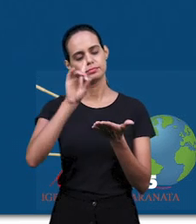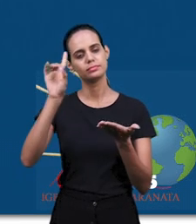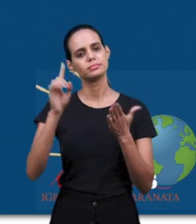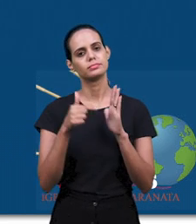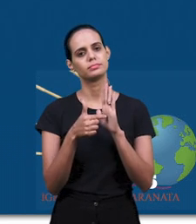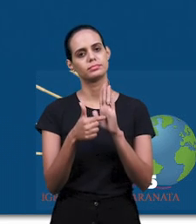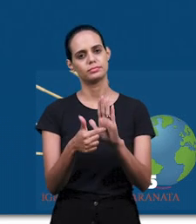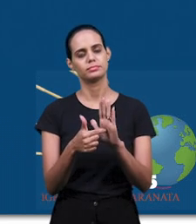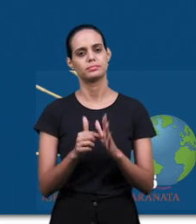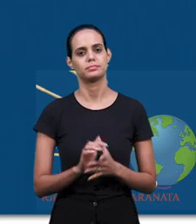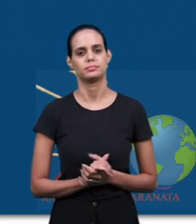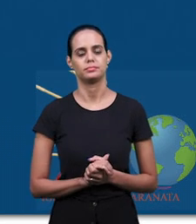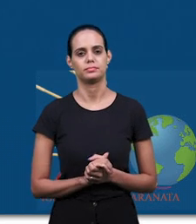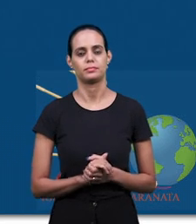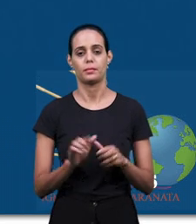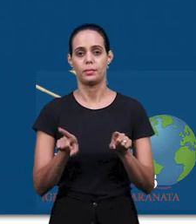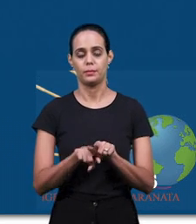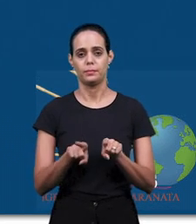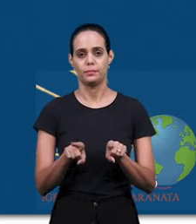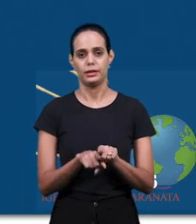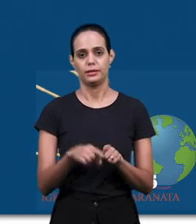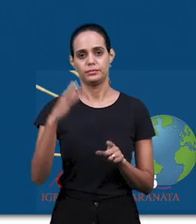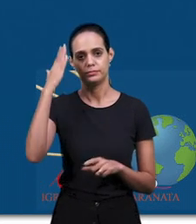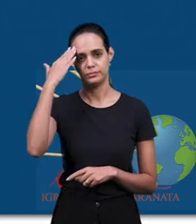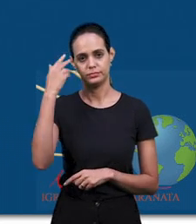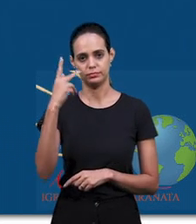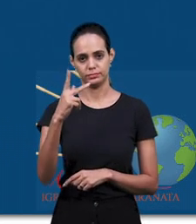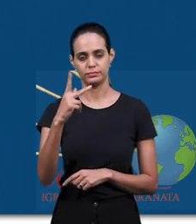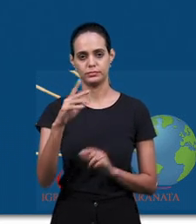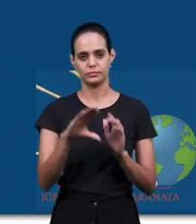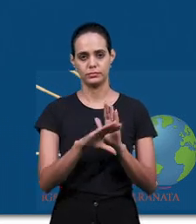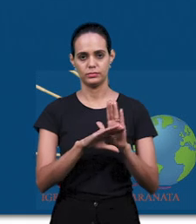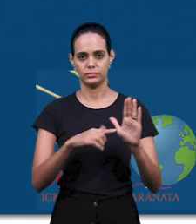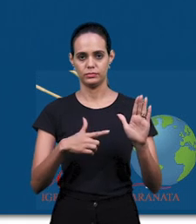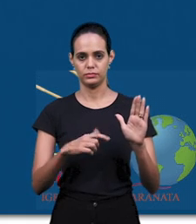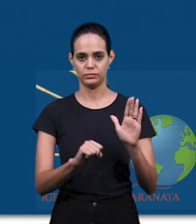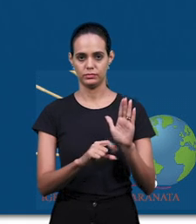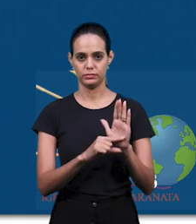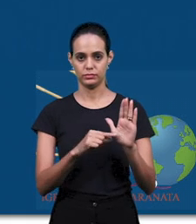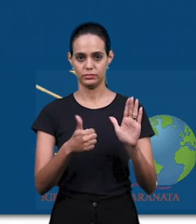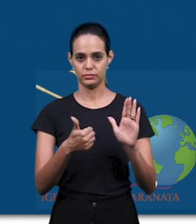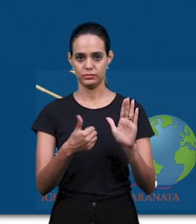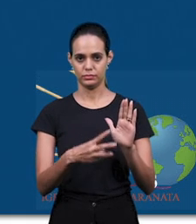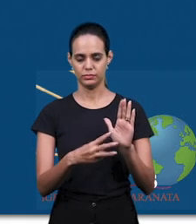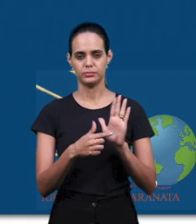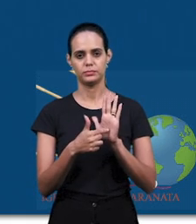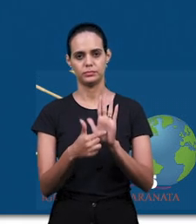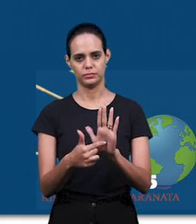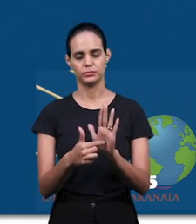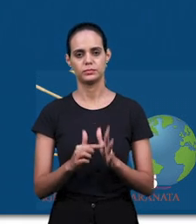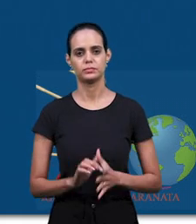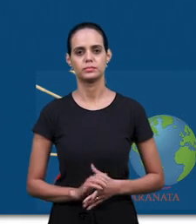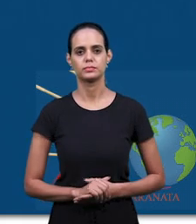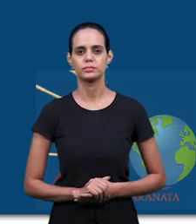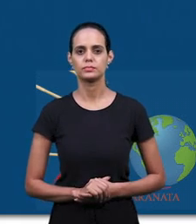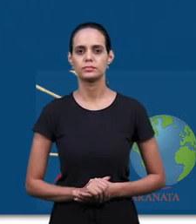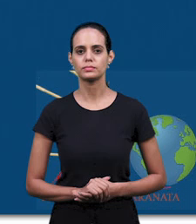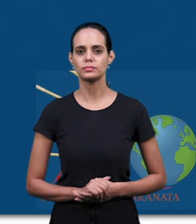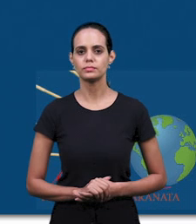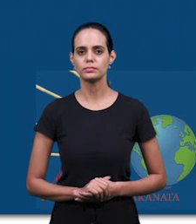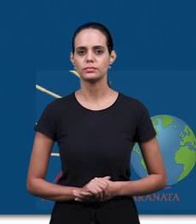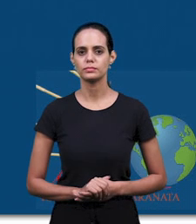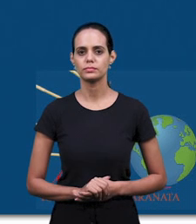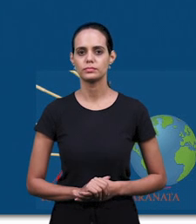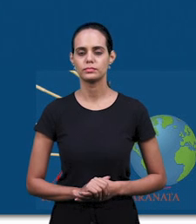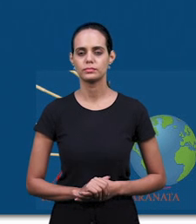28 главе 13 стихе написано, посмотрите, что Слово Божье говорит об этом, «Скрывающий свои